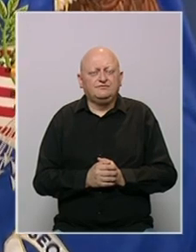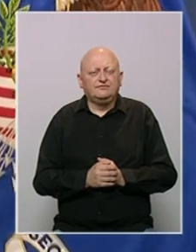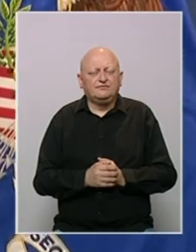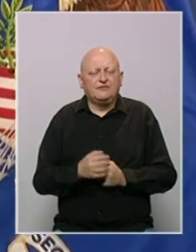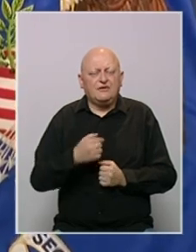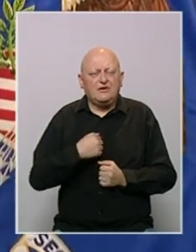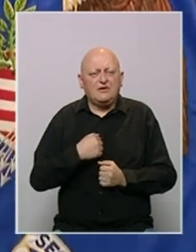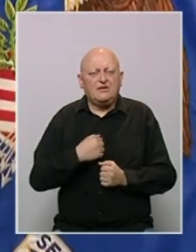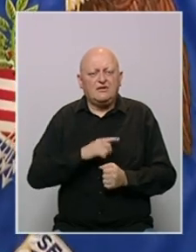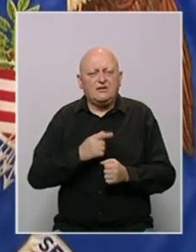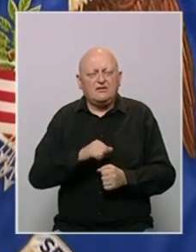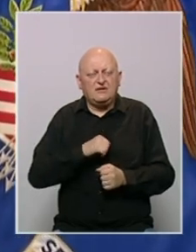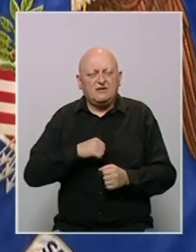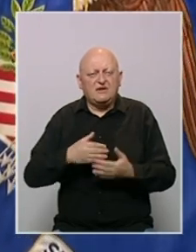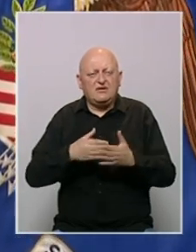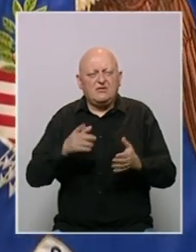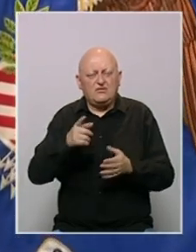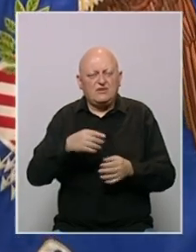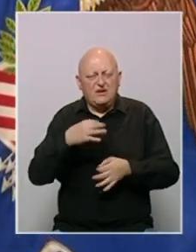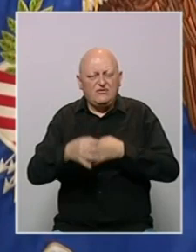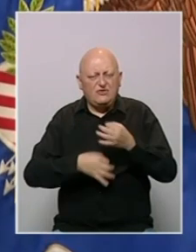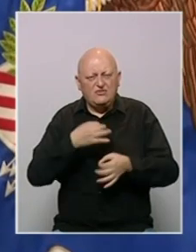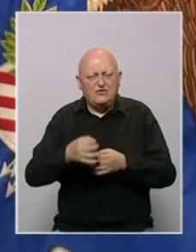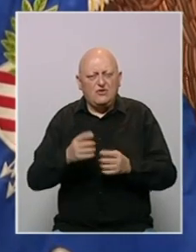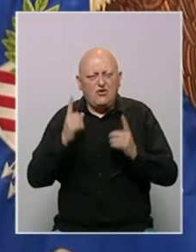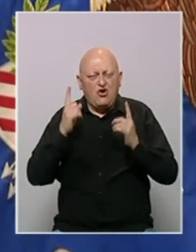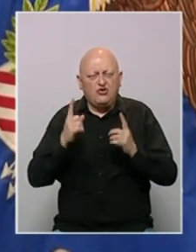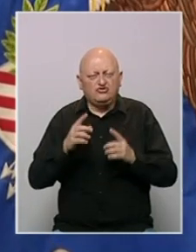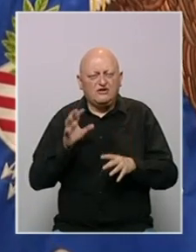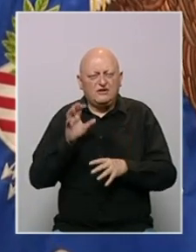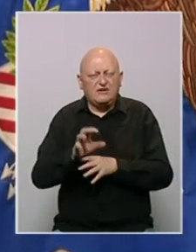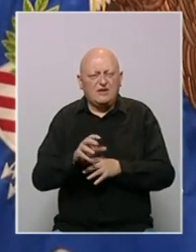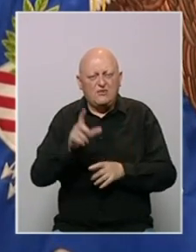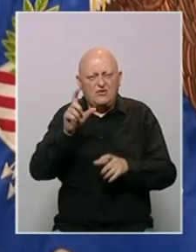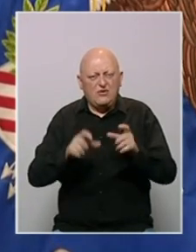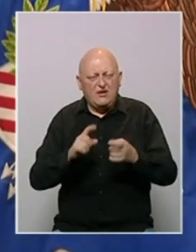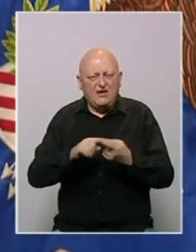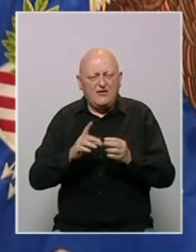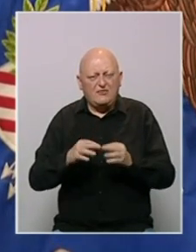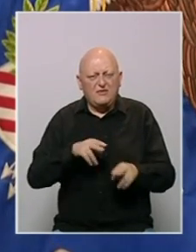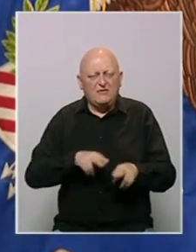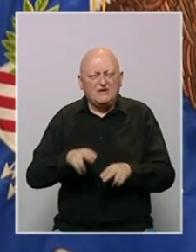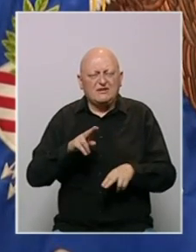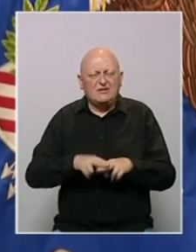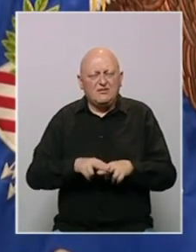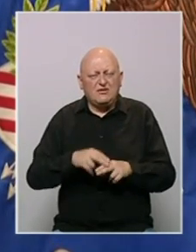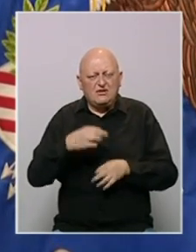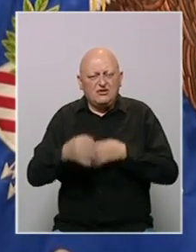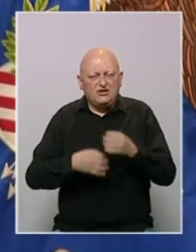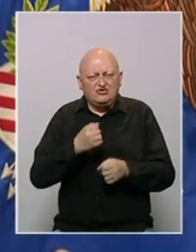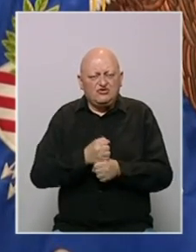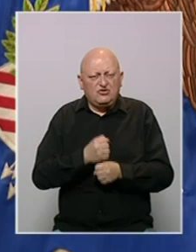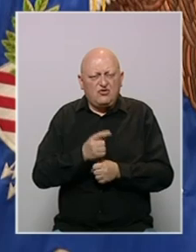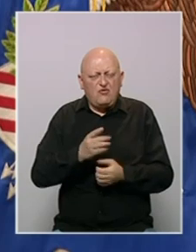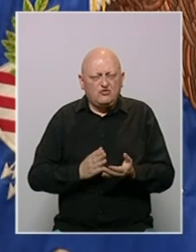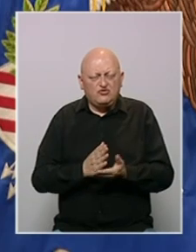Jasan i snažan interes javnosti je za ovu istragu. Osuđuje verbalne napade na osoblje FBI-a i Ministarstva pravde tokom istražnih radnji